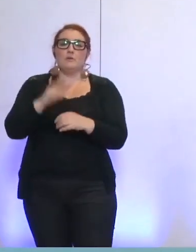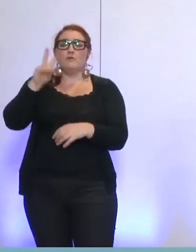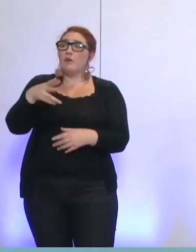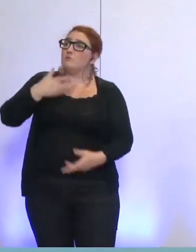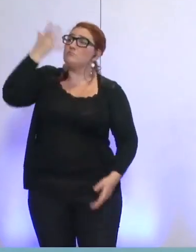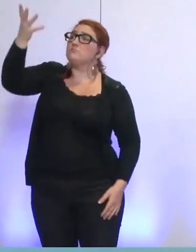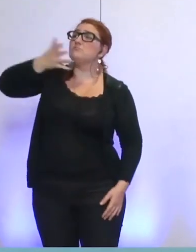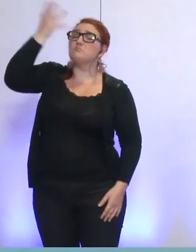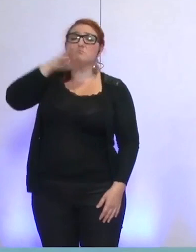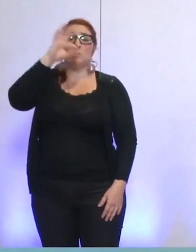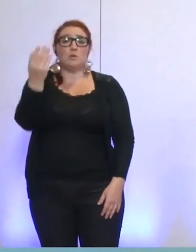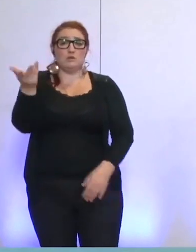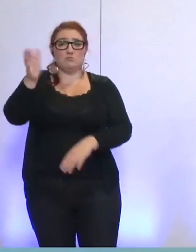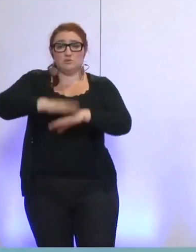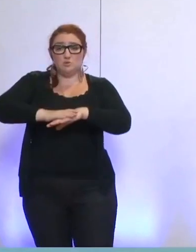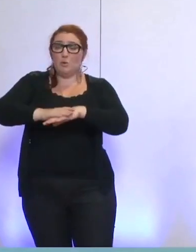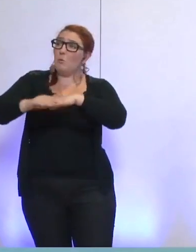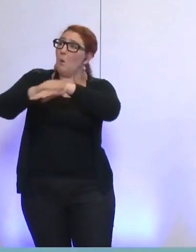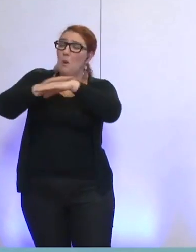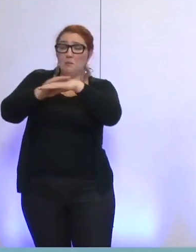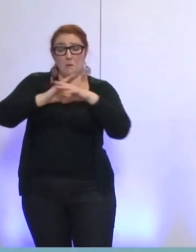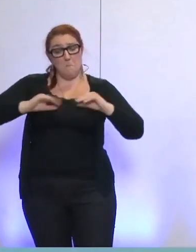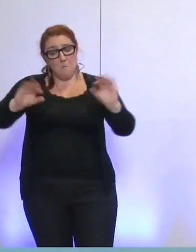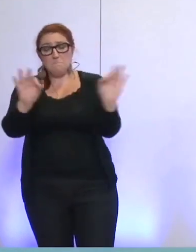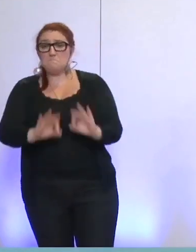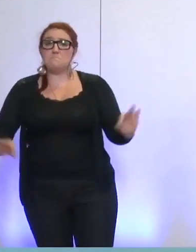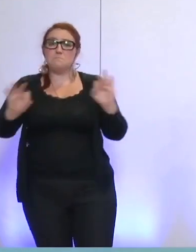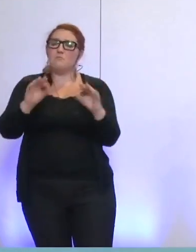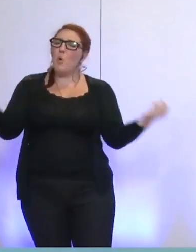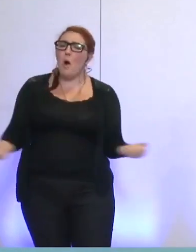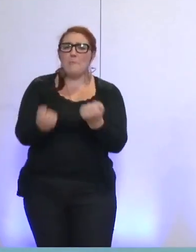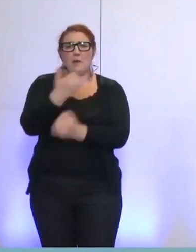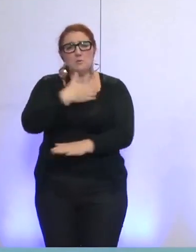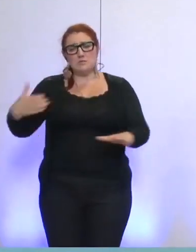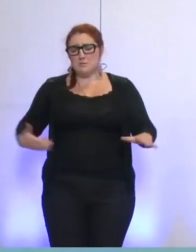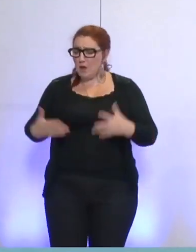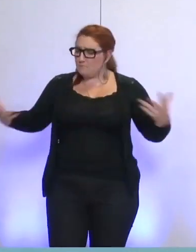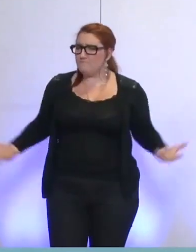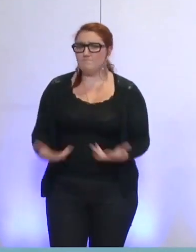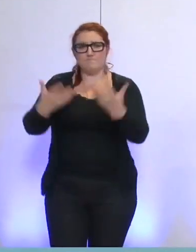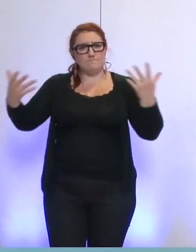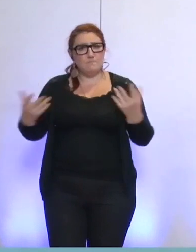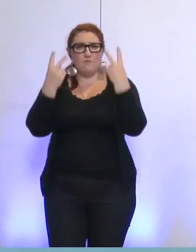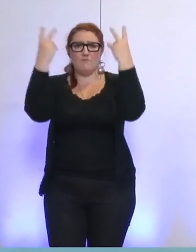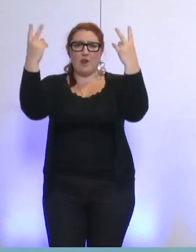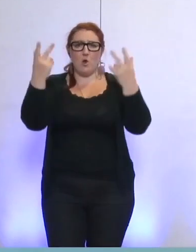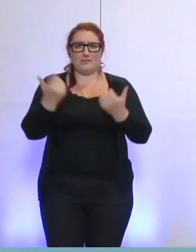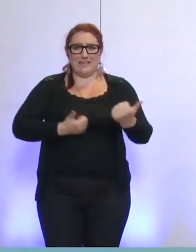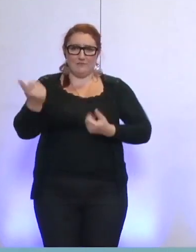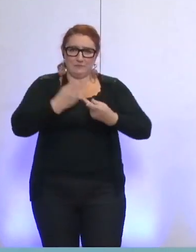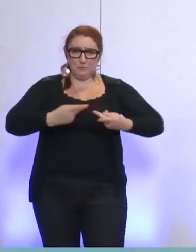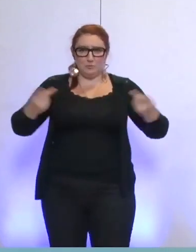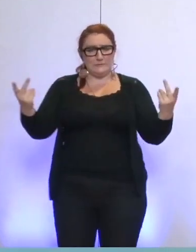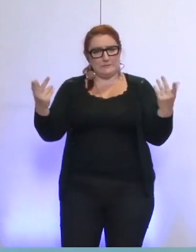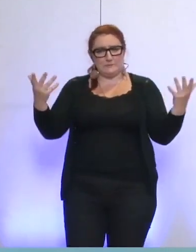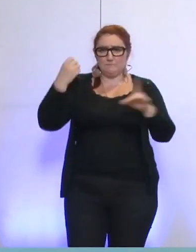'annonce. Tout au long de la campagne municipale, vous avez dit soutenir des valeurs de service public. Vous dites défendre l'action pour